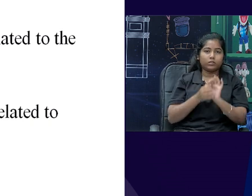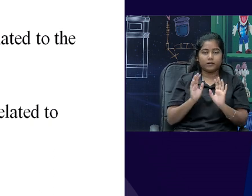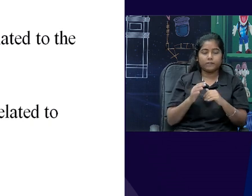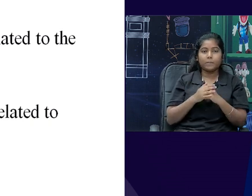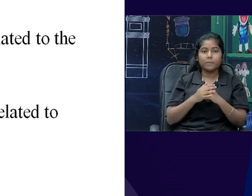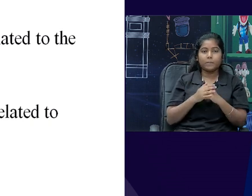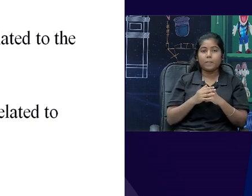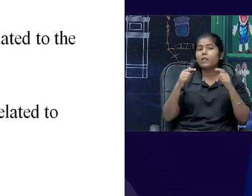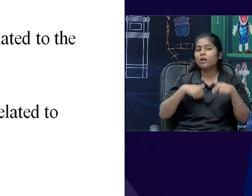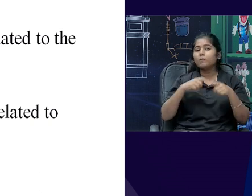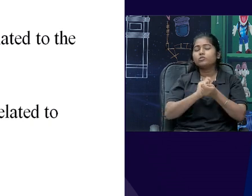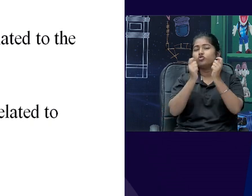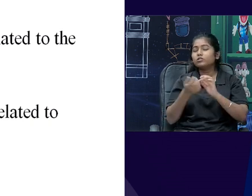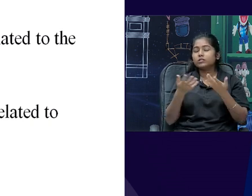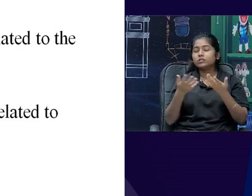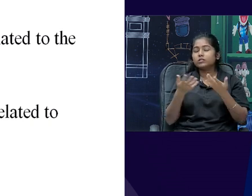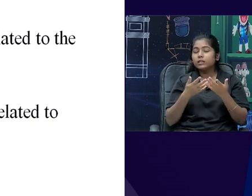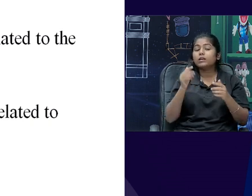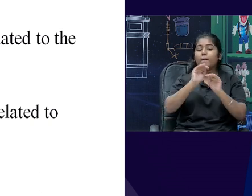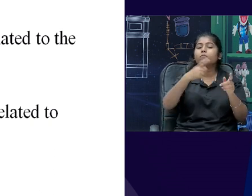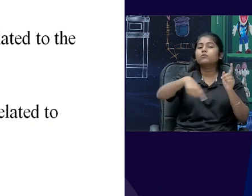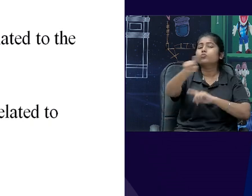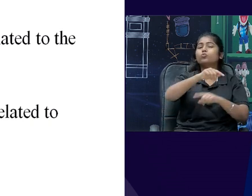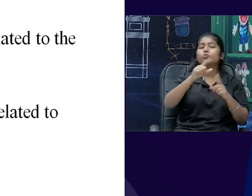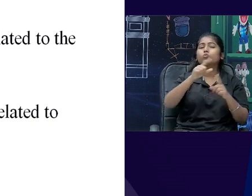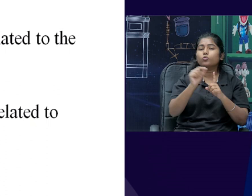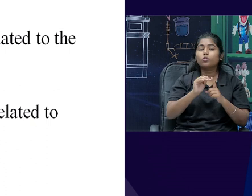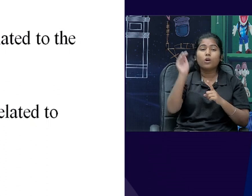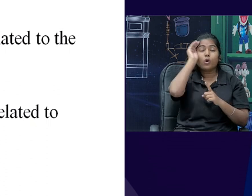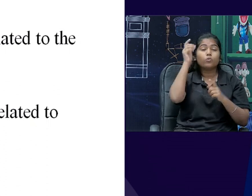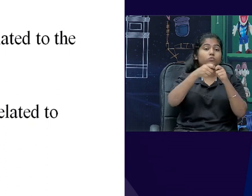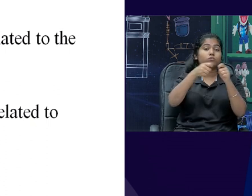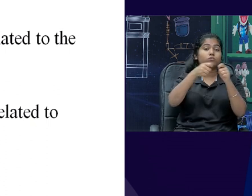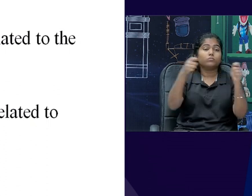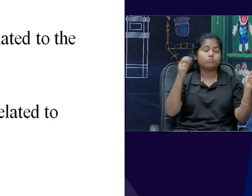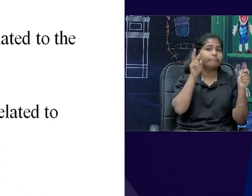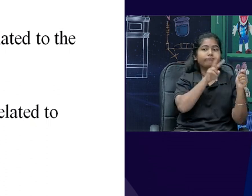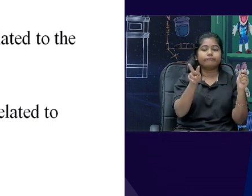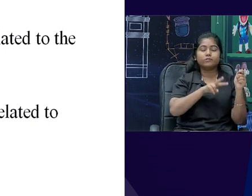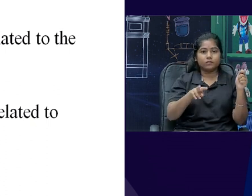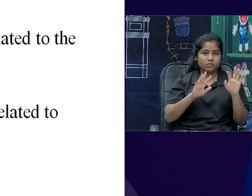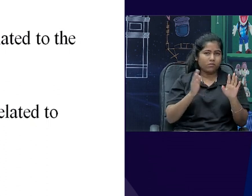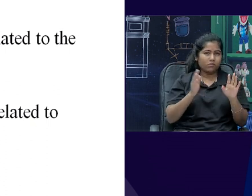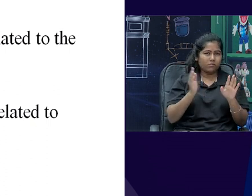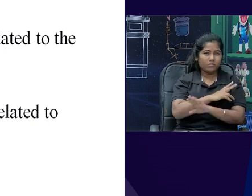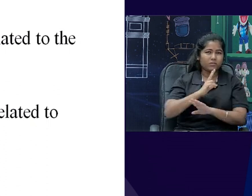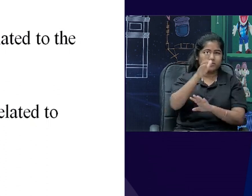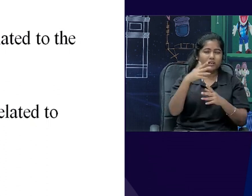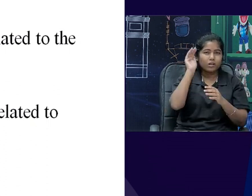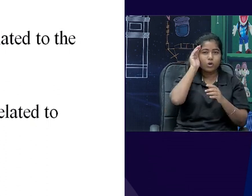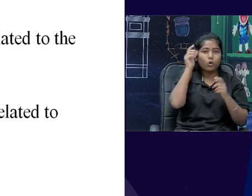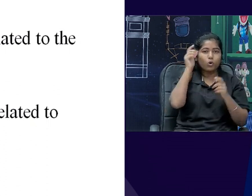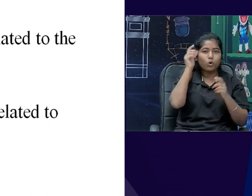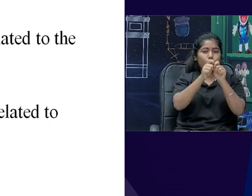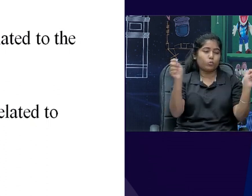पढ़ेगा newspaper में जैसे हम थोड़ी देर पहले बात कर रहे थे कि newspaper articles काफी cover करते हैं public sector को